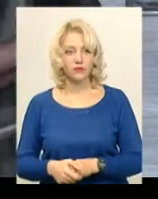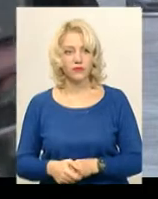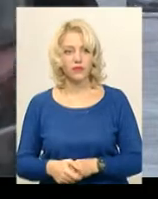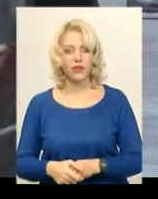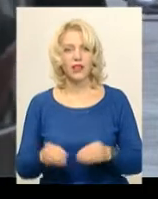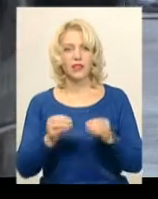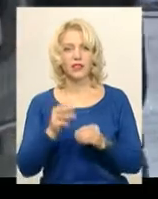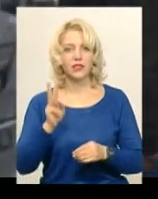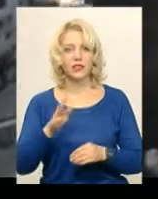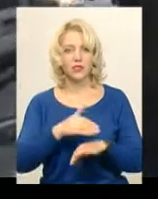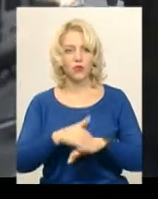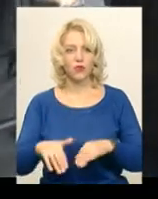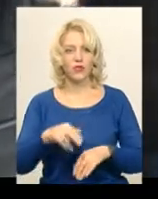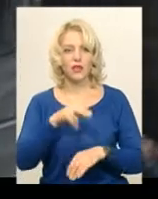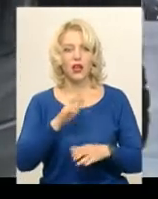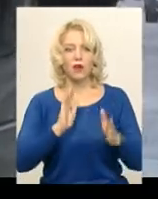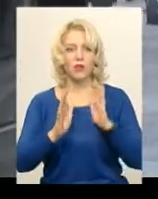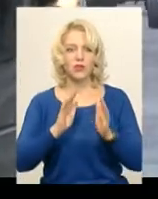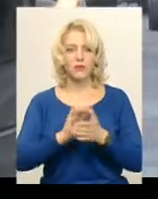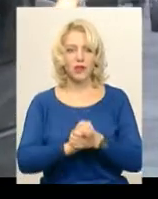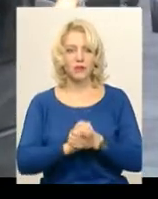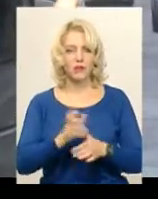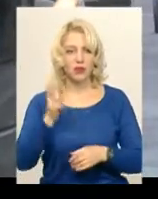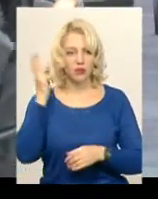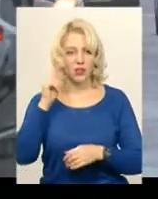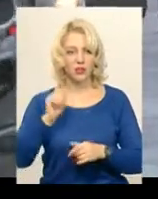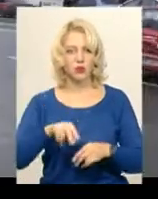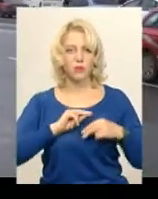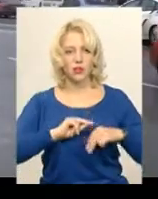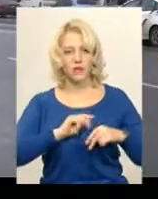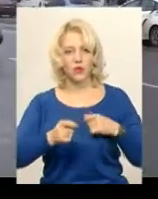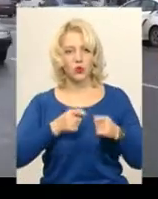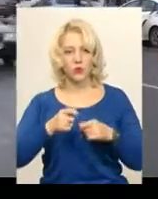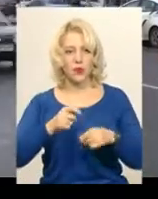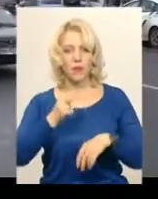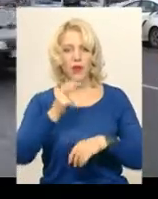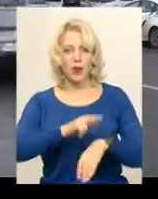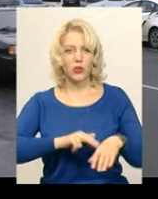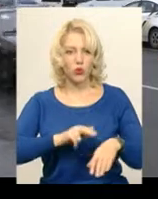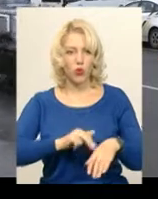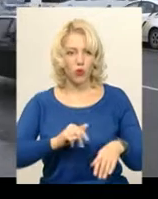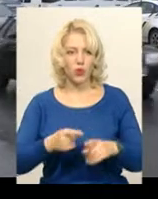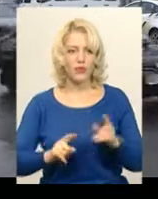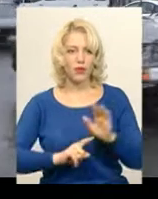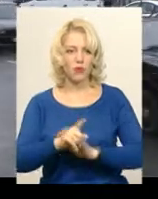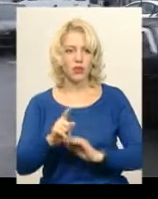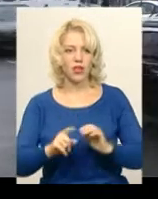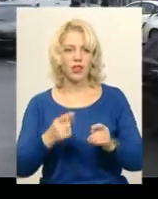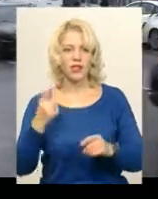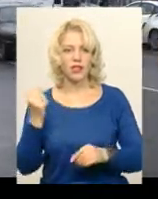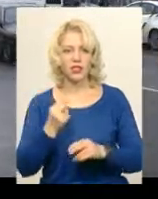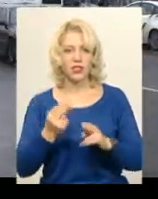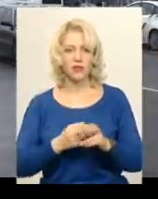10.30 вулиця Проспект Миру, що у Хмельницькому. Тут працівники управління патрульної поліції області розпочали тиждень